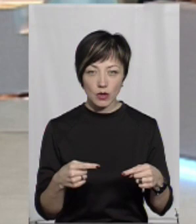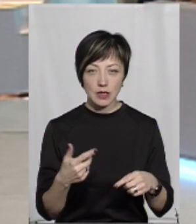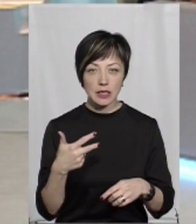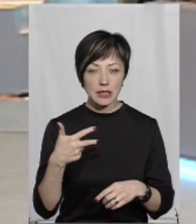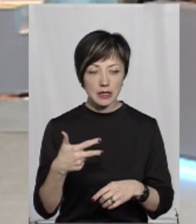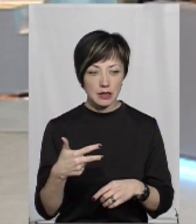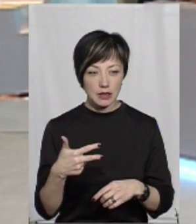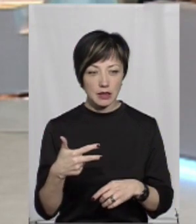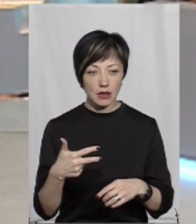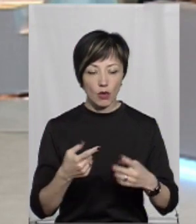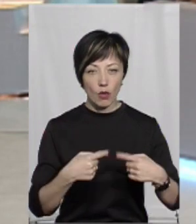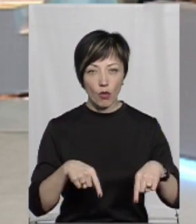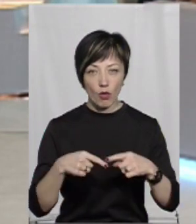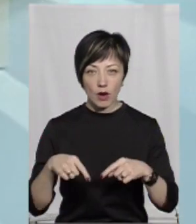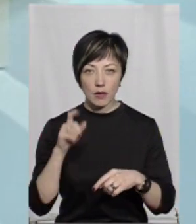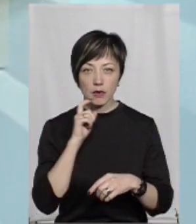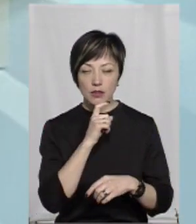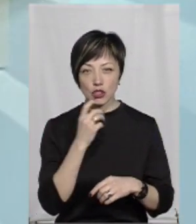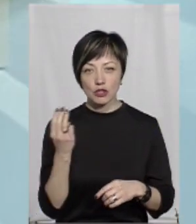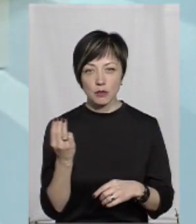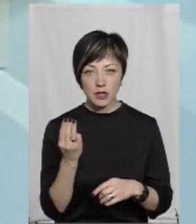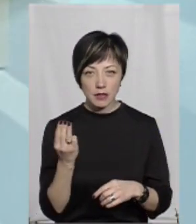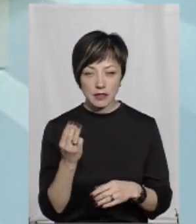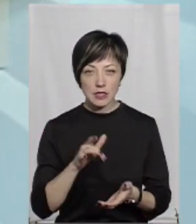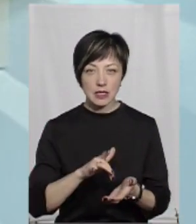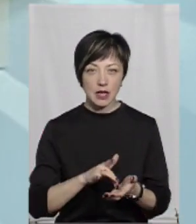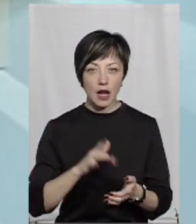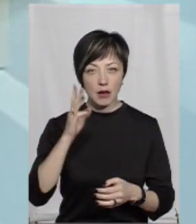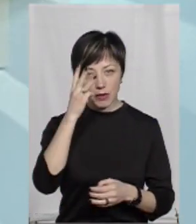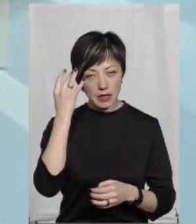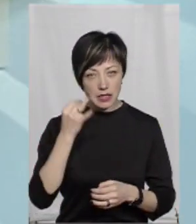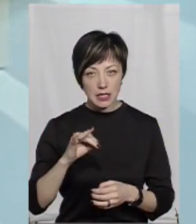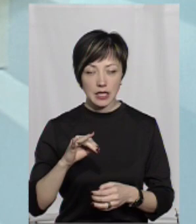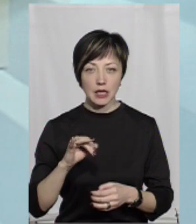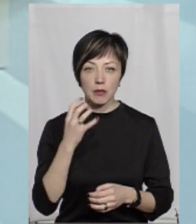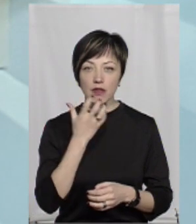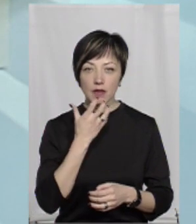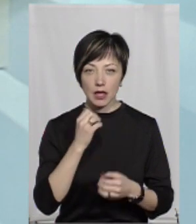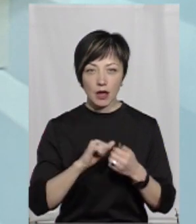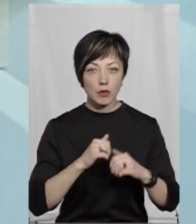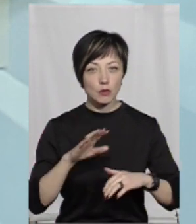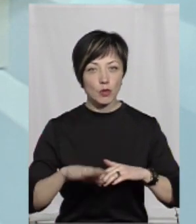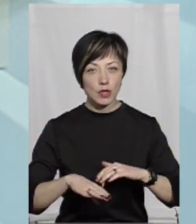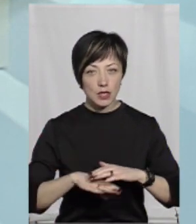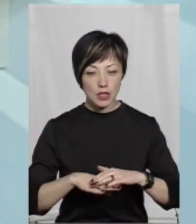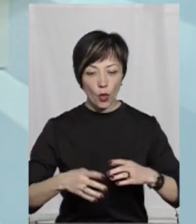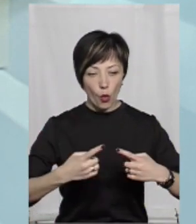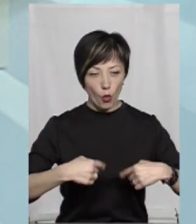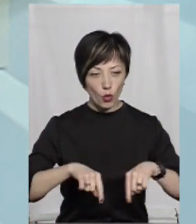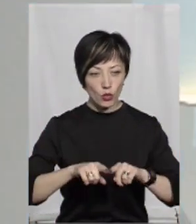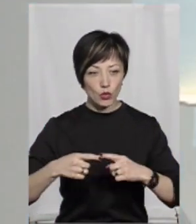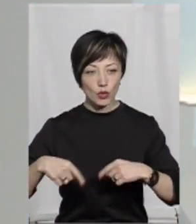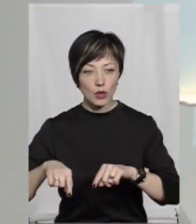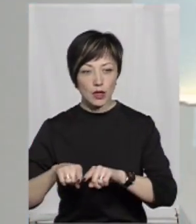нас три госпітальних округи. Північний, Шепетівський, Центральний, Хмельницький і Південний, Кам'єнсподійський округ.